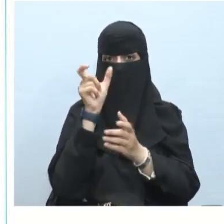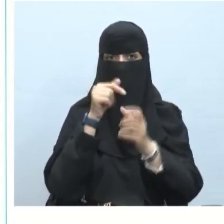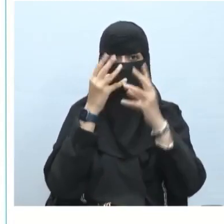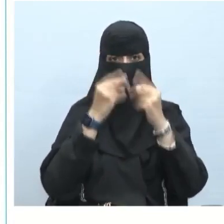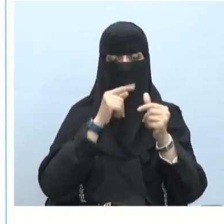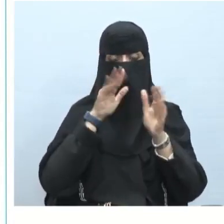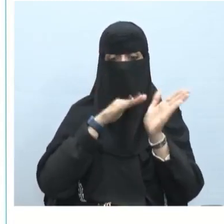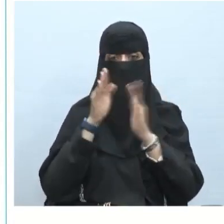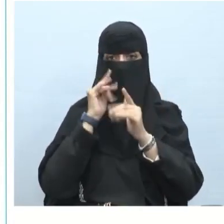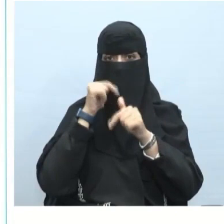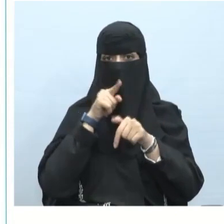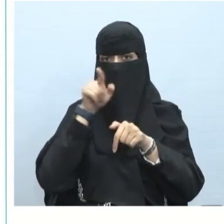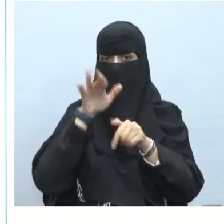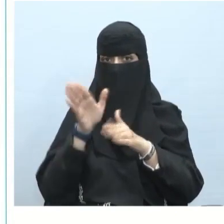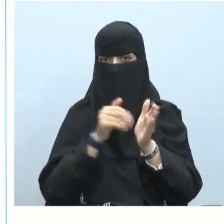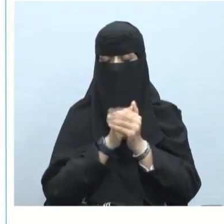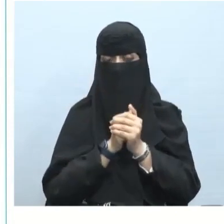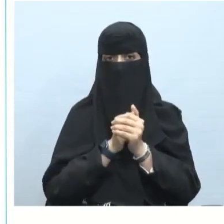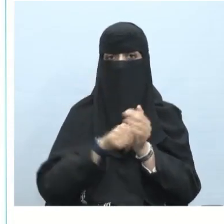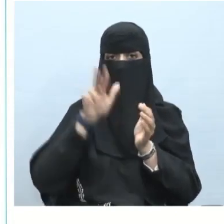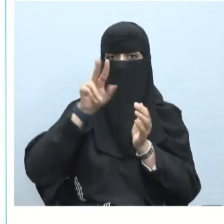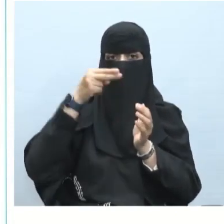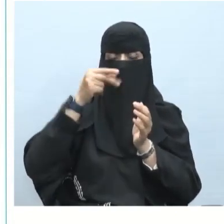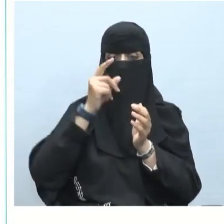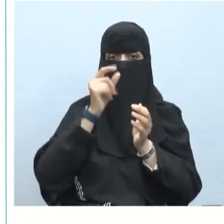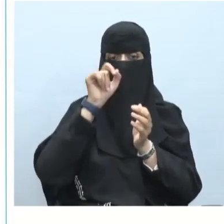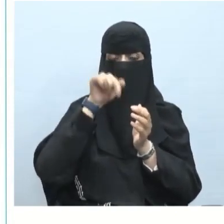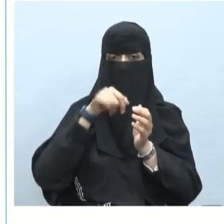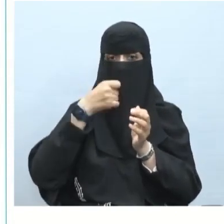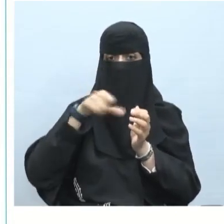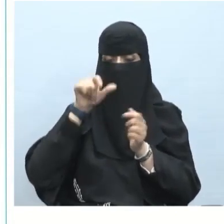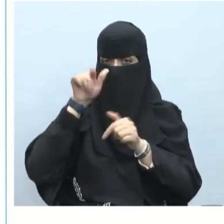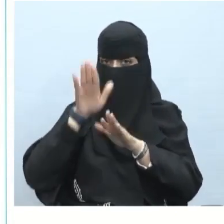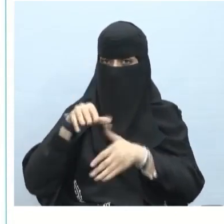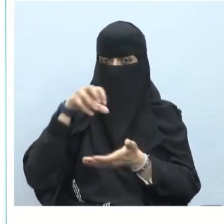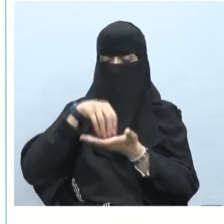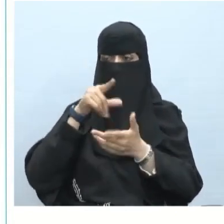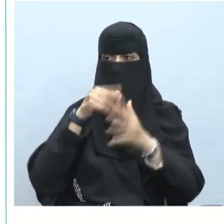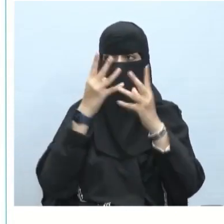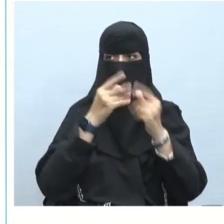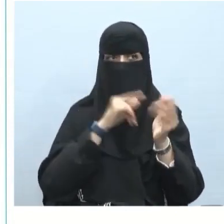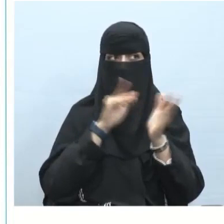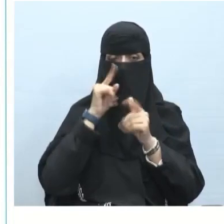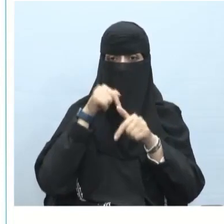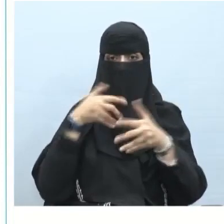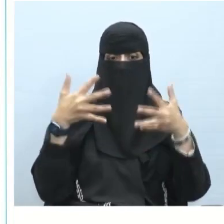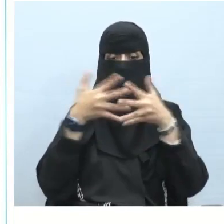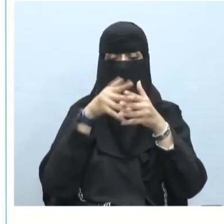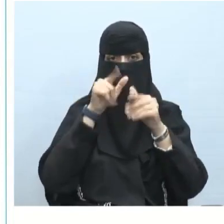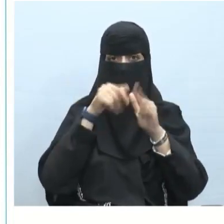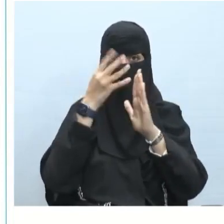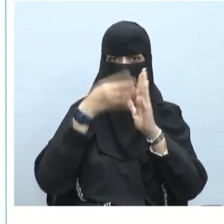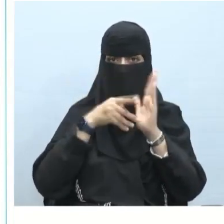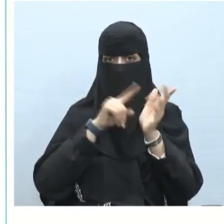أو الحرف المناسب وهو حرف العطف الواو في هذا المكان فهي مناسبة تشتركان في